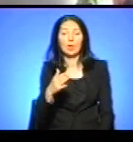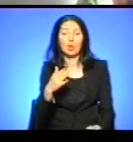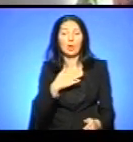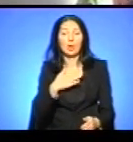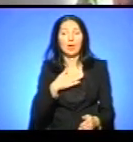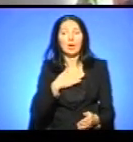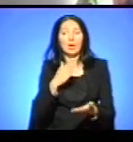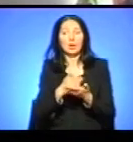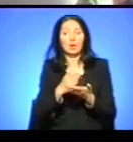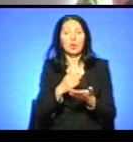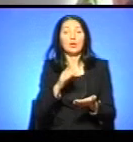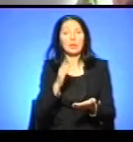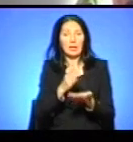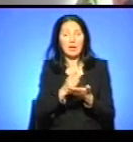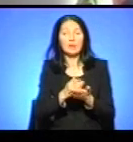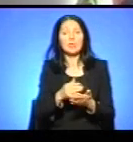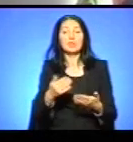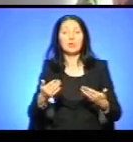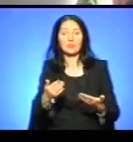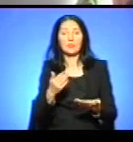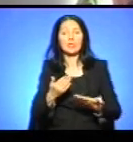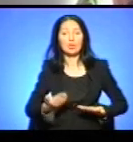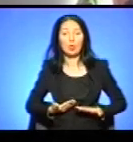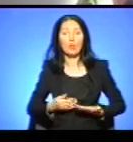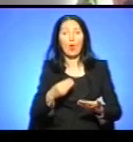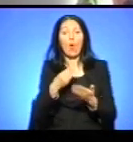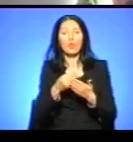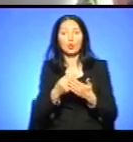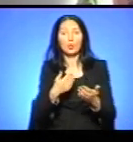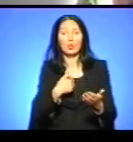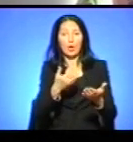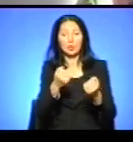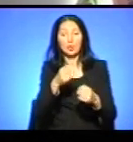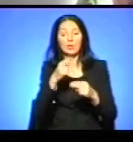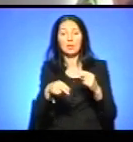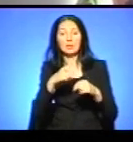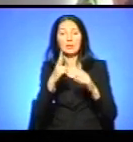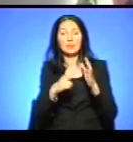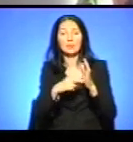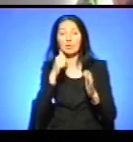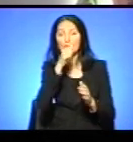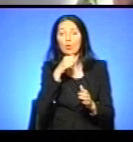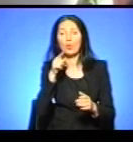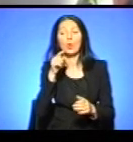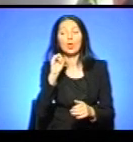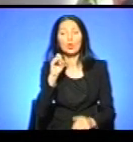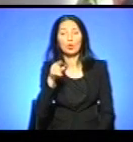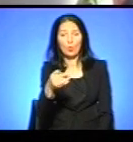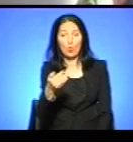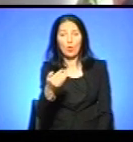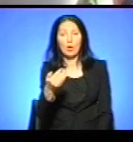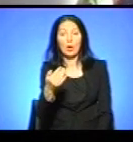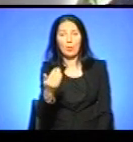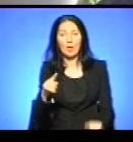про наявність житлового фонду ми отримали в кінці 2017 року. І тому ми